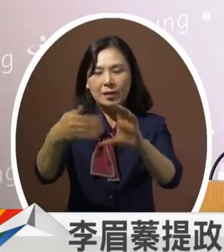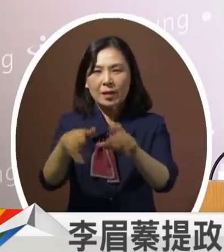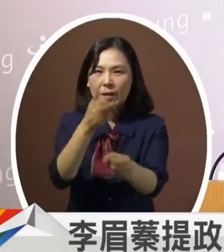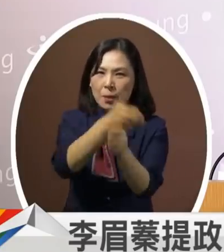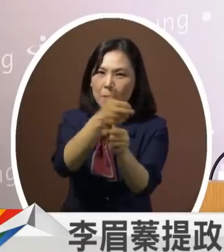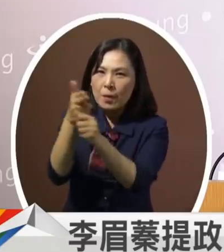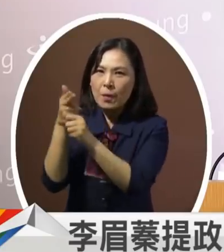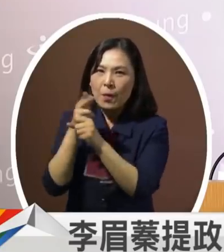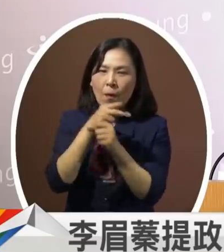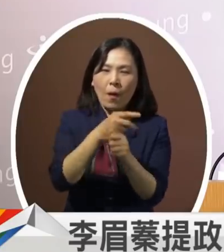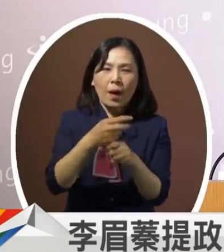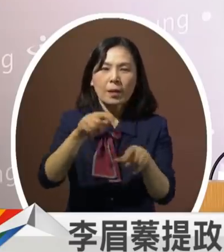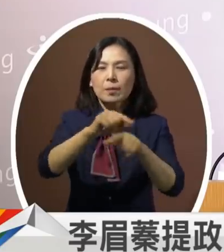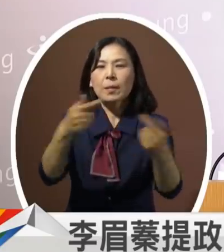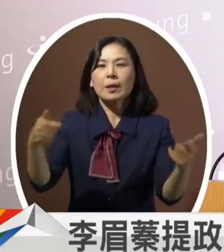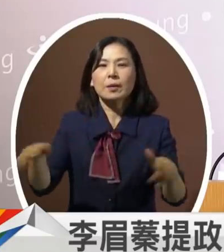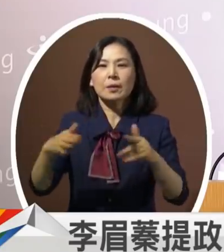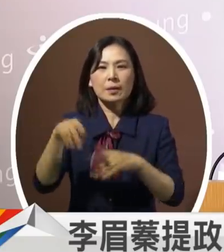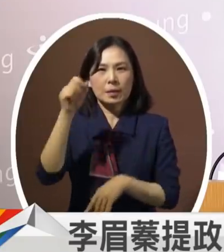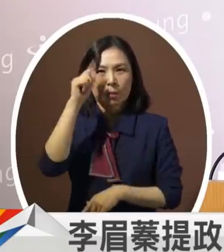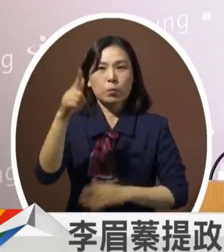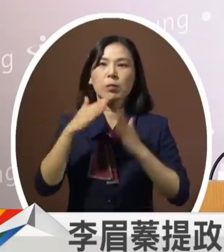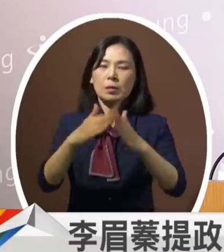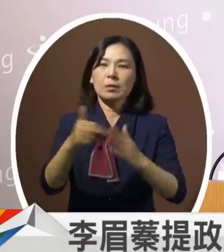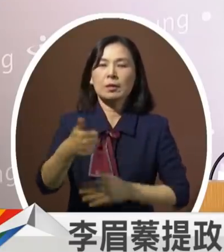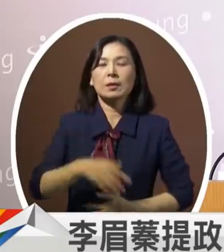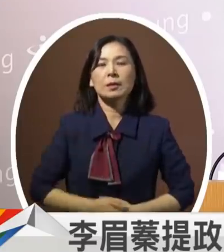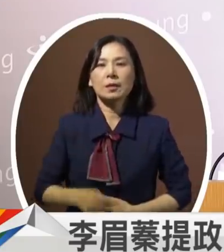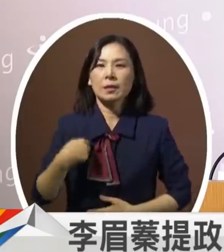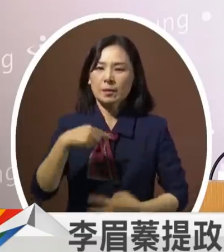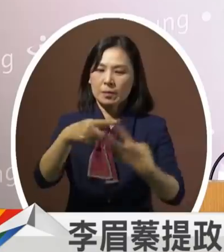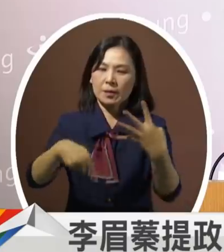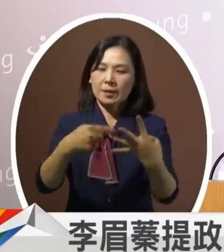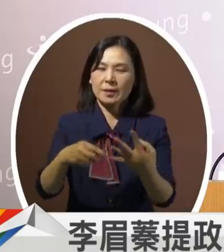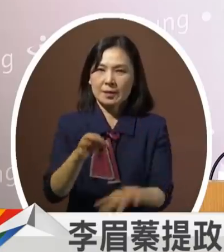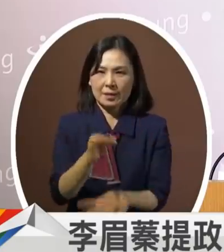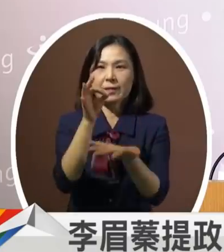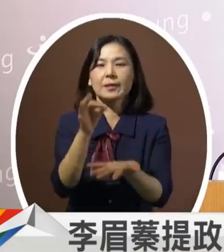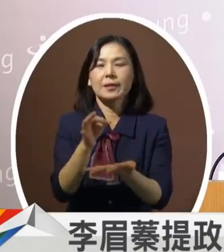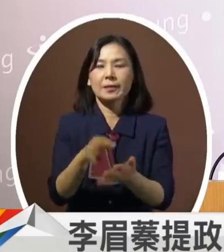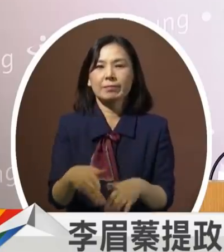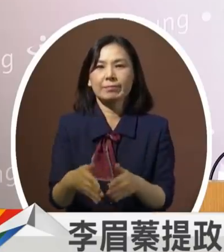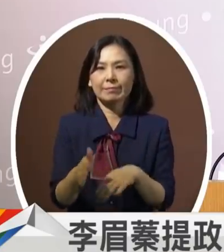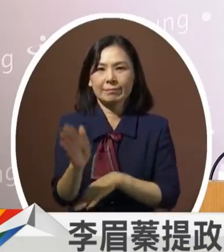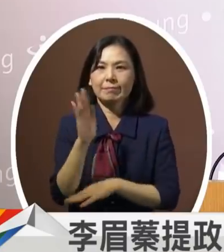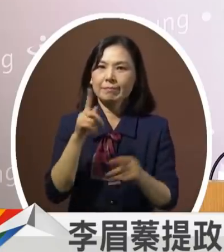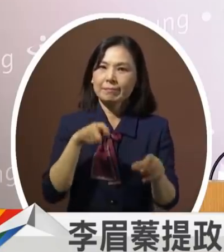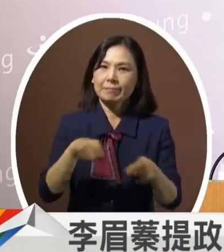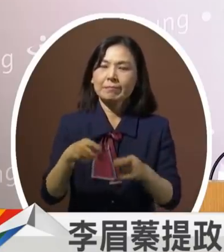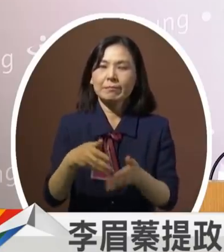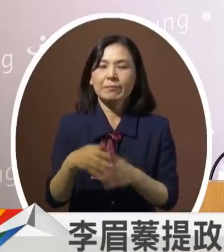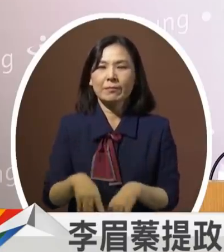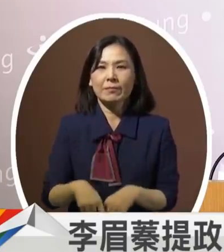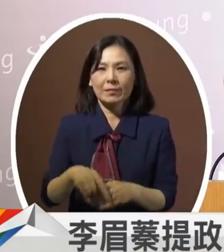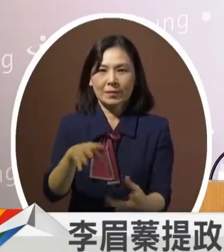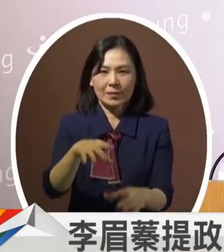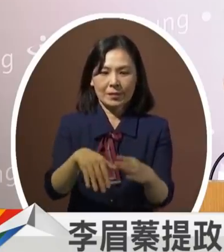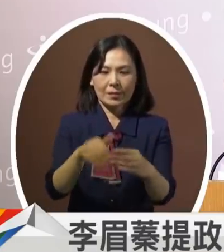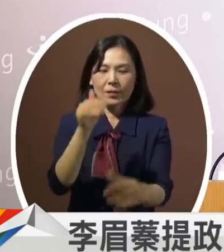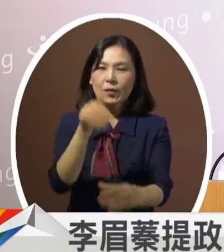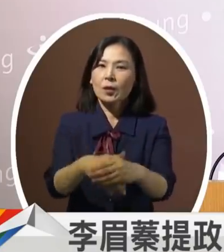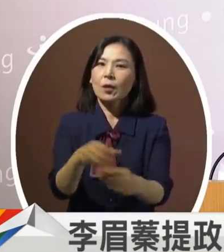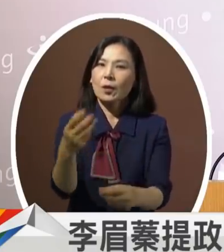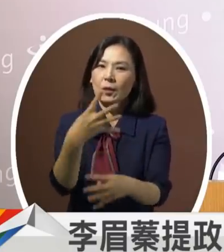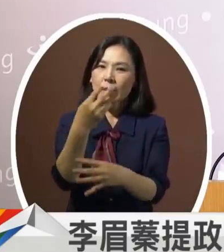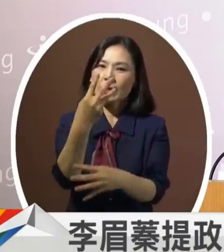智慧城市以上就是梅珍提出的事项软实力的重点说明市长选三号幸